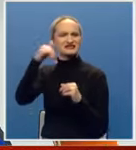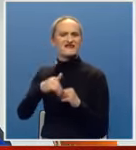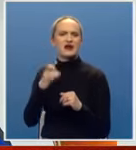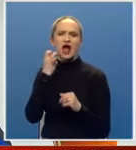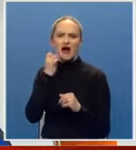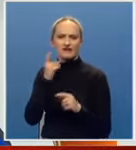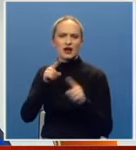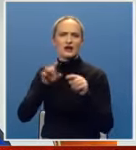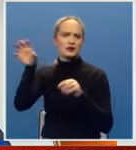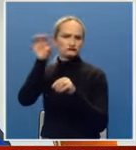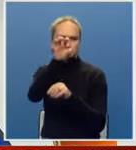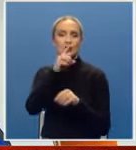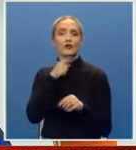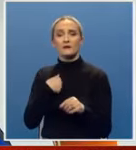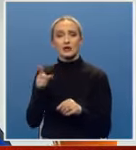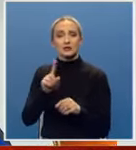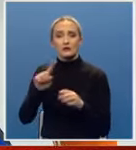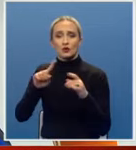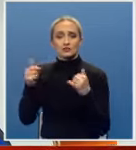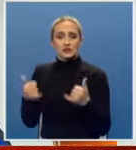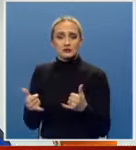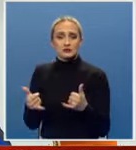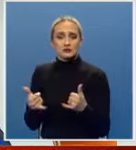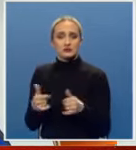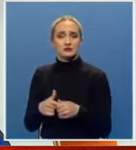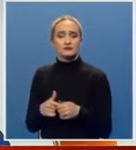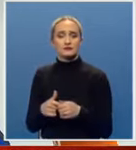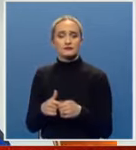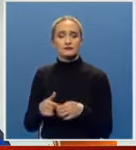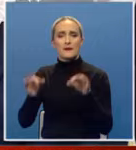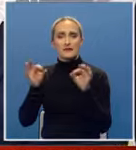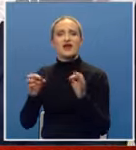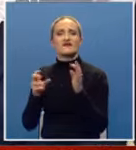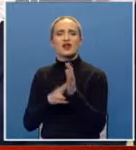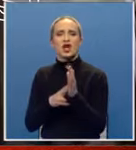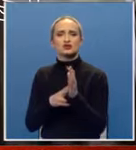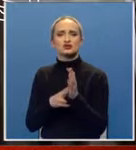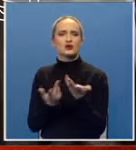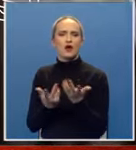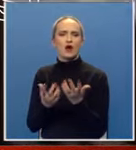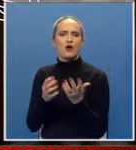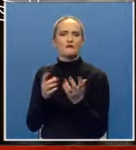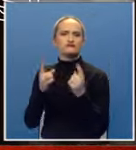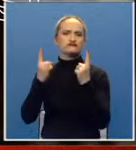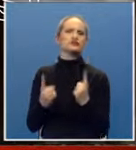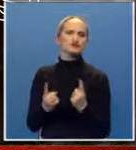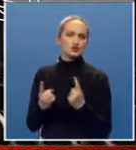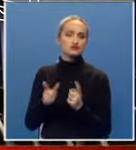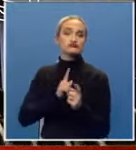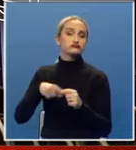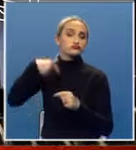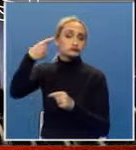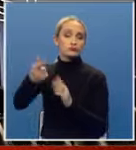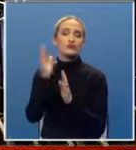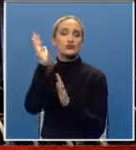regionima gdje do sad nismo na adekvatan način pozicionirani. U tom smislu ćemo u nekom budućem